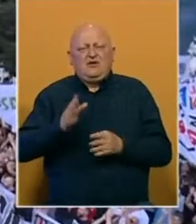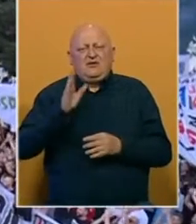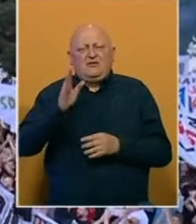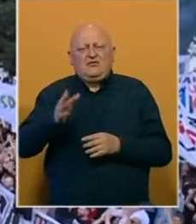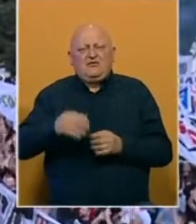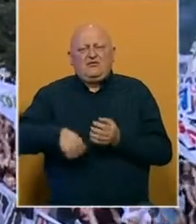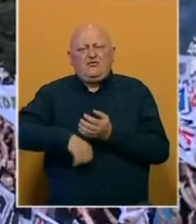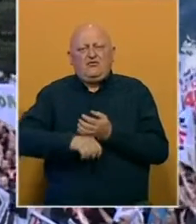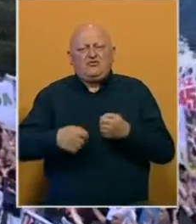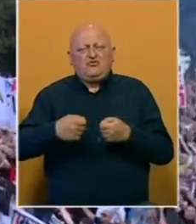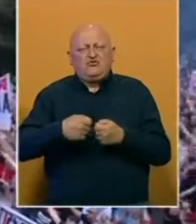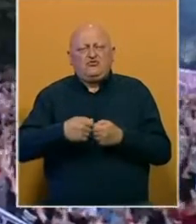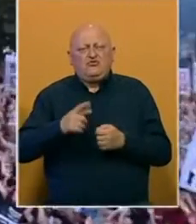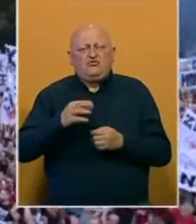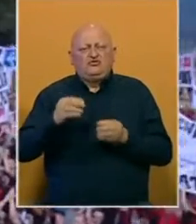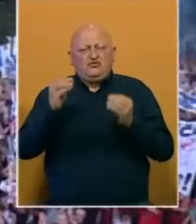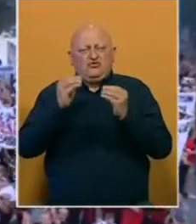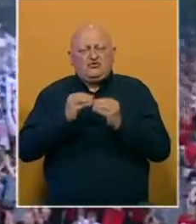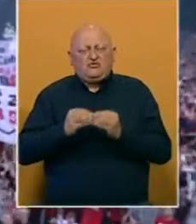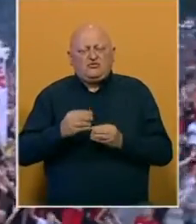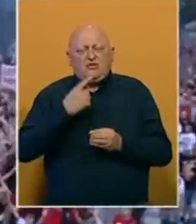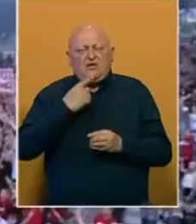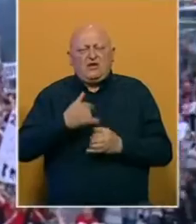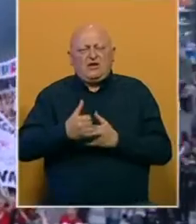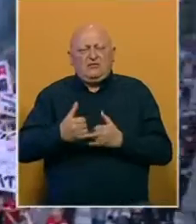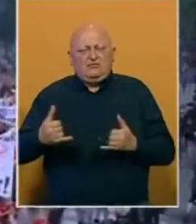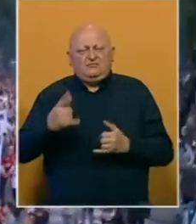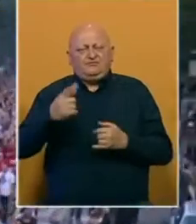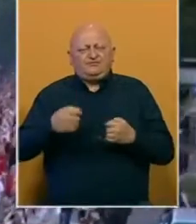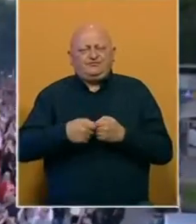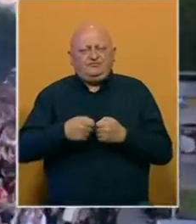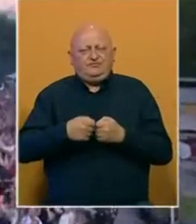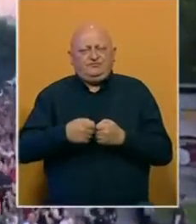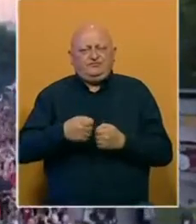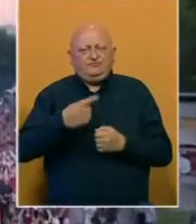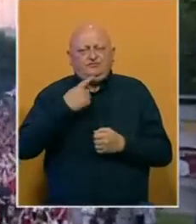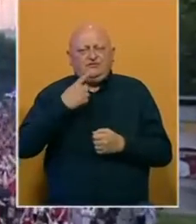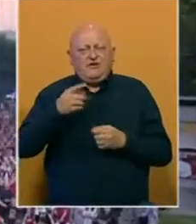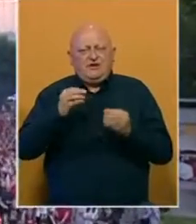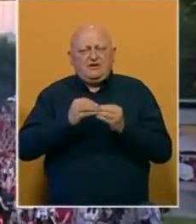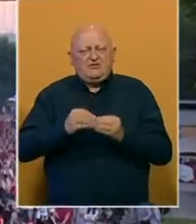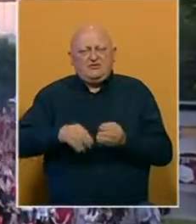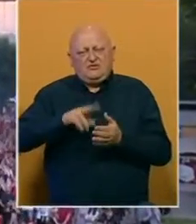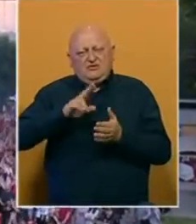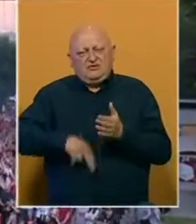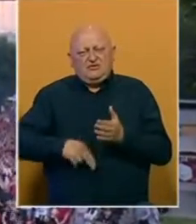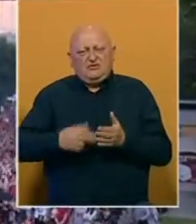nogometnom klubu Čelik odnosno sporazumu između grada i kluba. a inače taj sporazum je potpisan tri dana prije